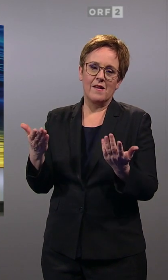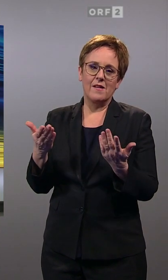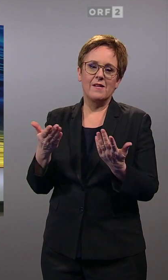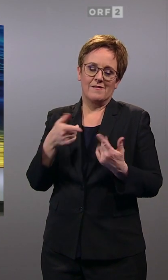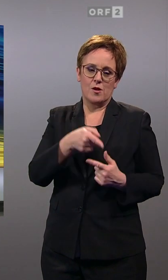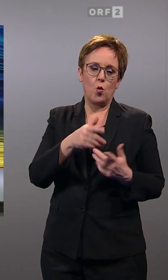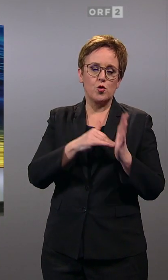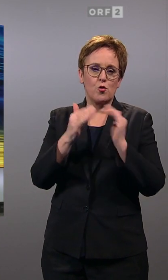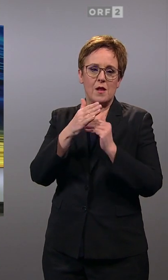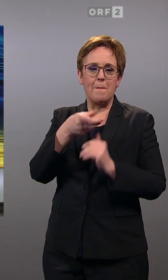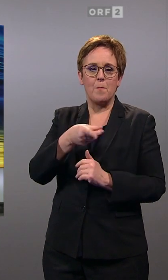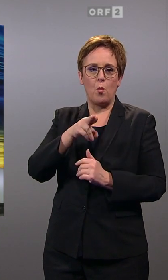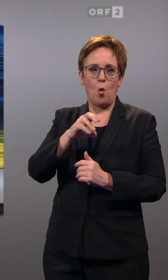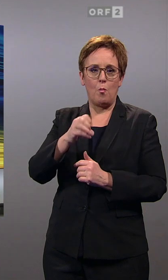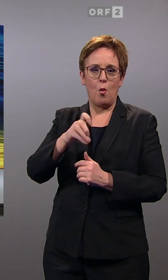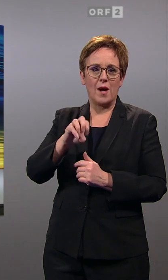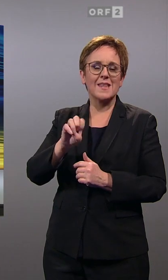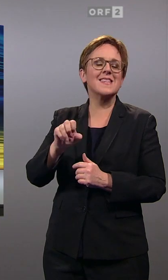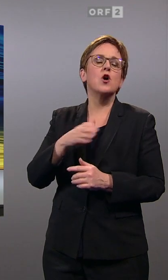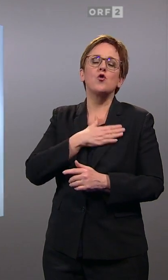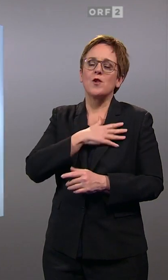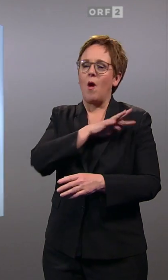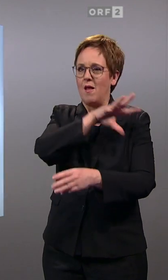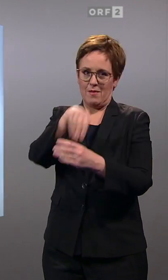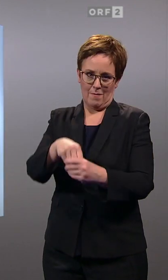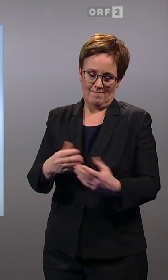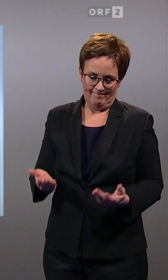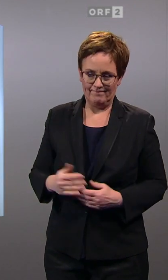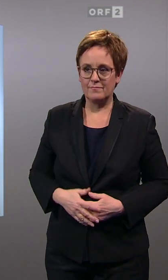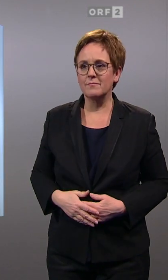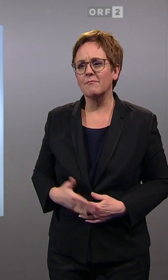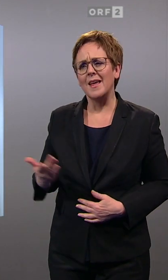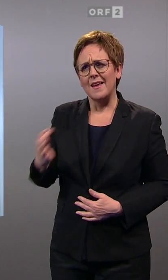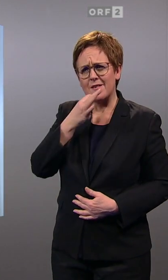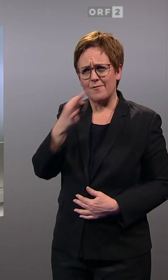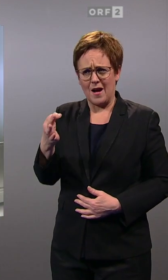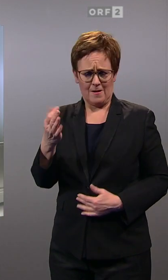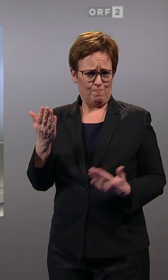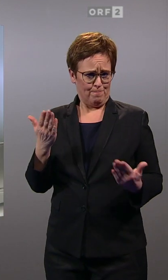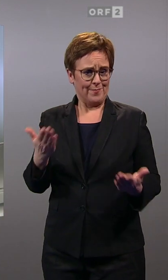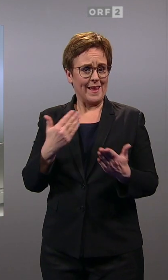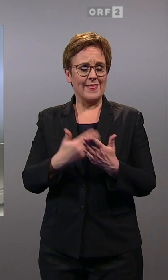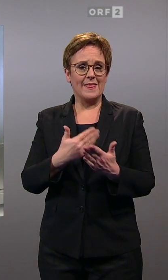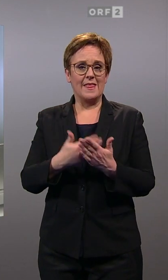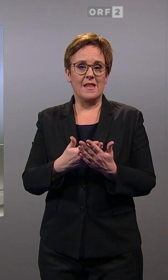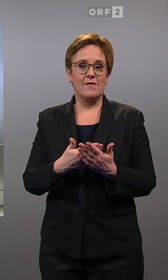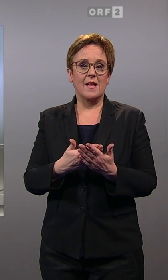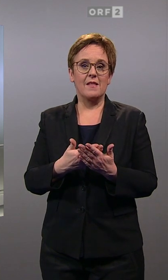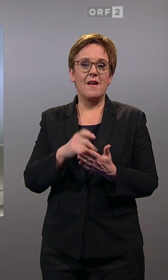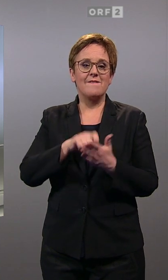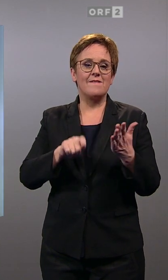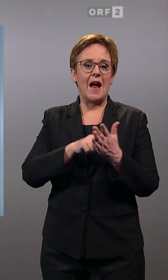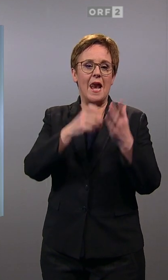des Proportsystems sind ohne dies alle drinnen. Das heißt natürlich nicht, Hans Bürger, dass man deswegen das